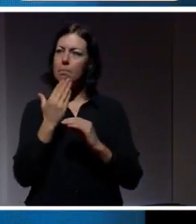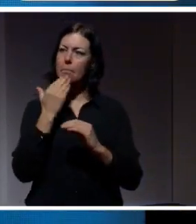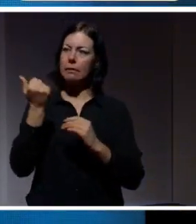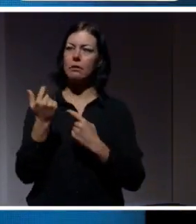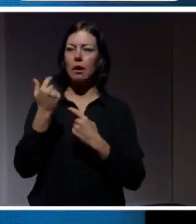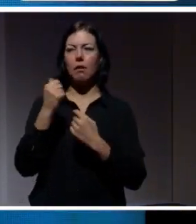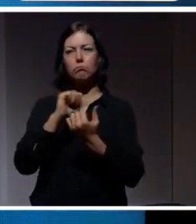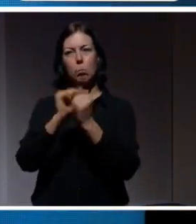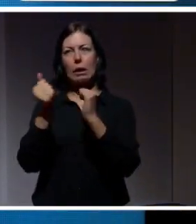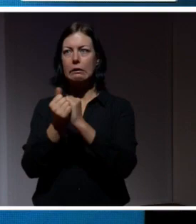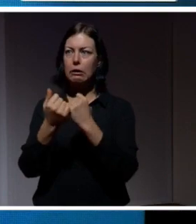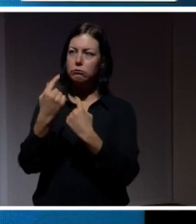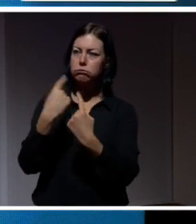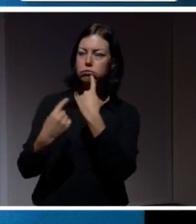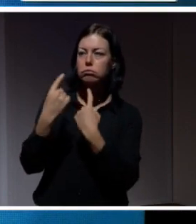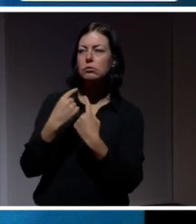folkbildningsfråga.